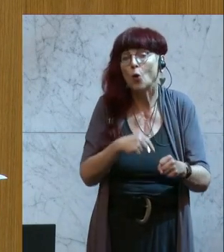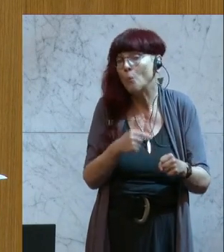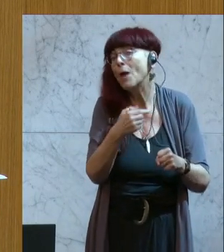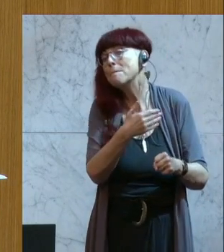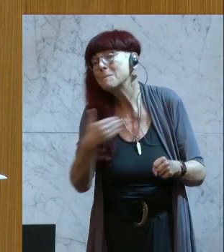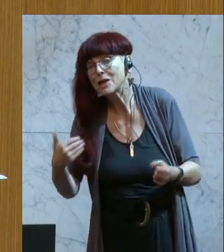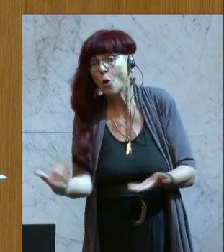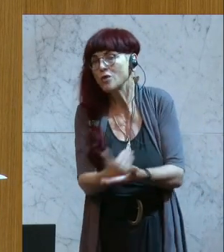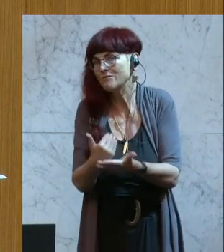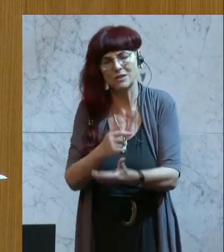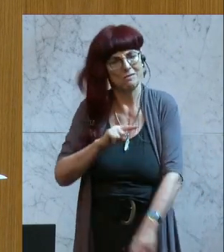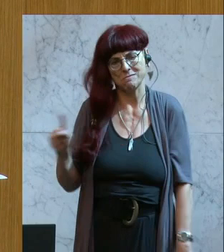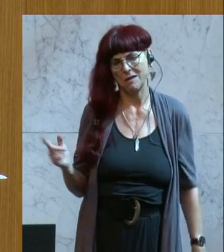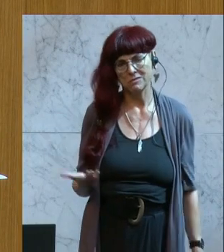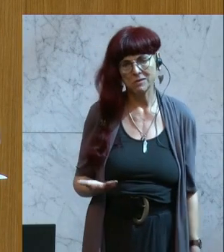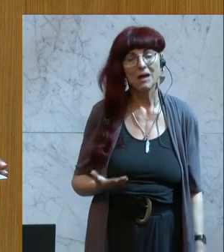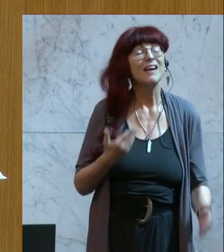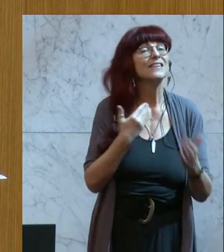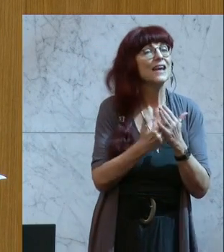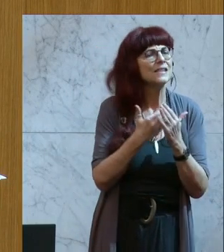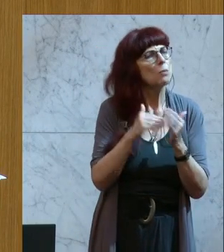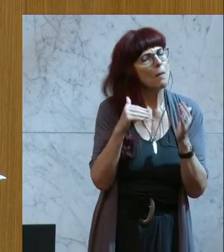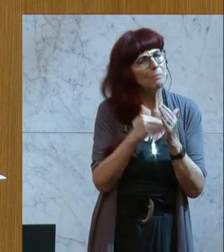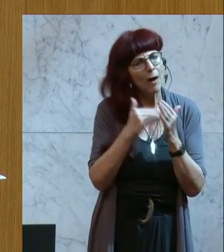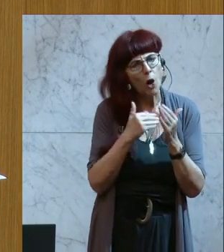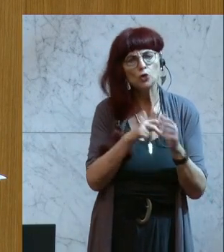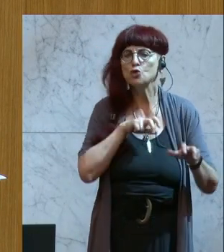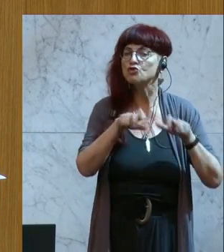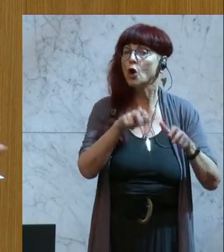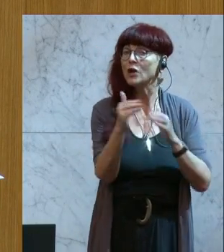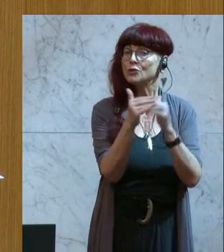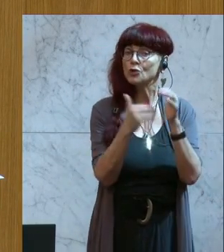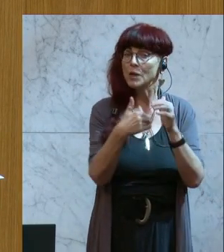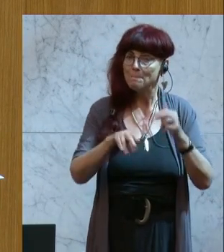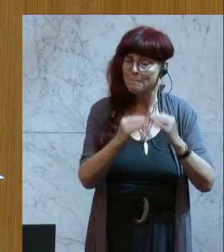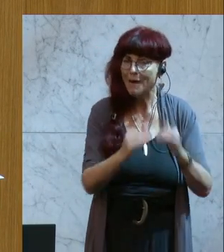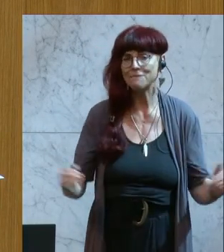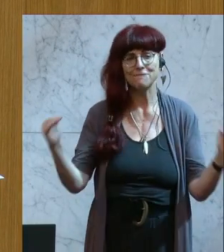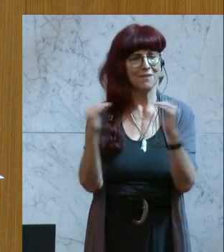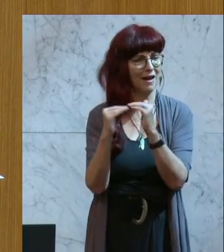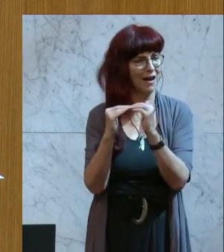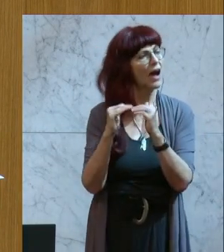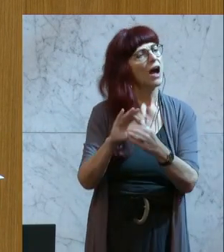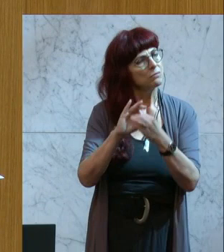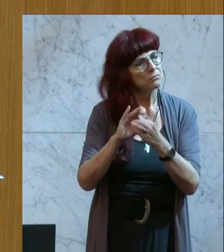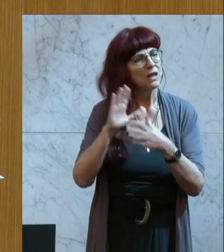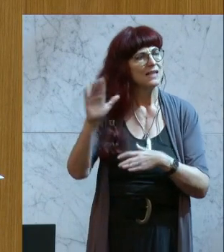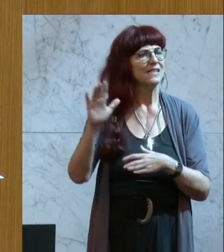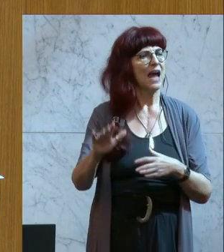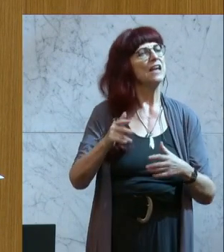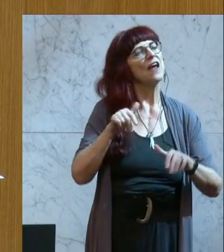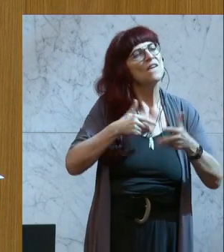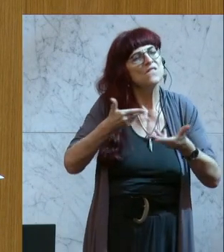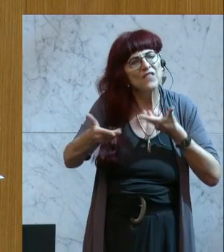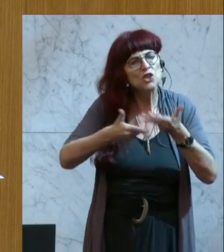Und deshalb braucht es auch ein gerechteres Steuersystem, das sich nach der wirtschaftlichen Leistungsfähigkeit orientiert.